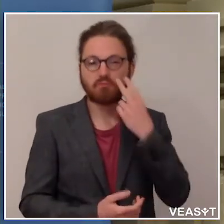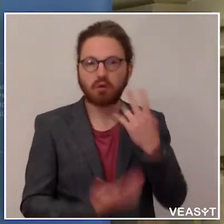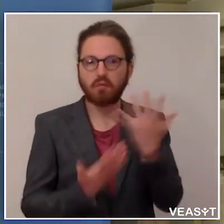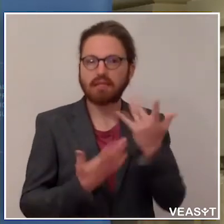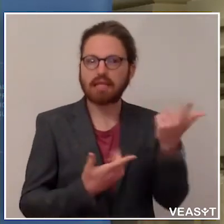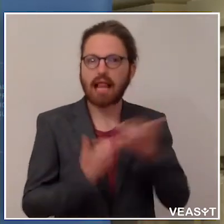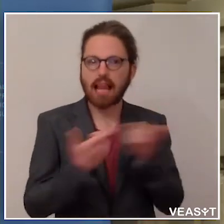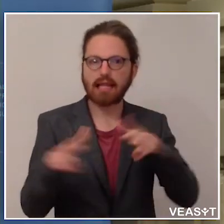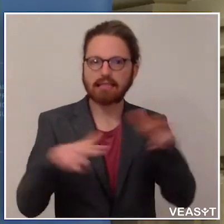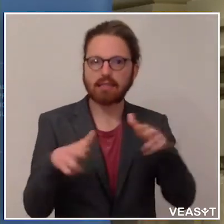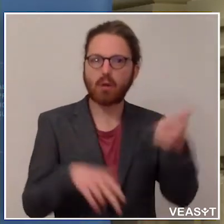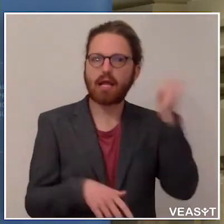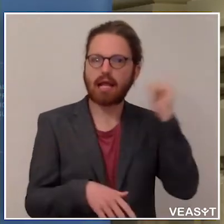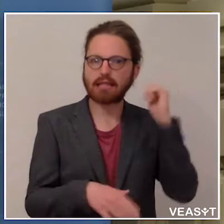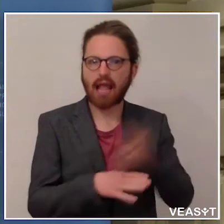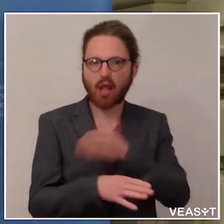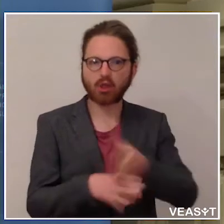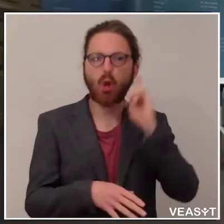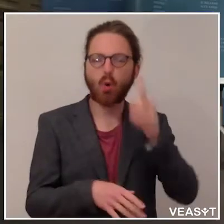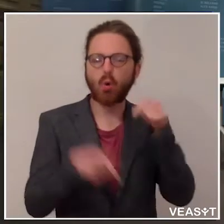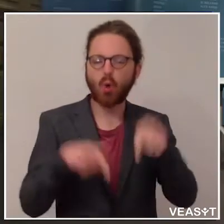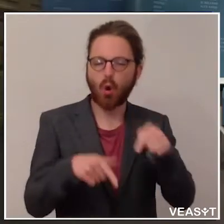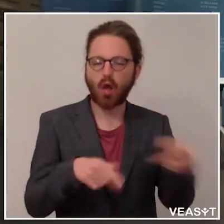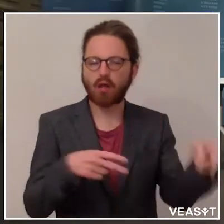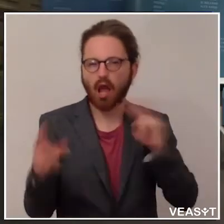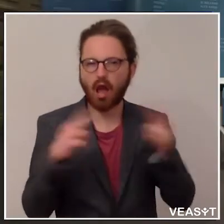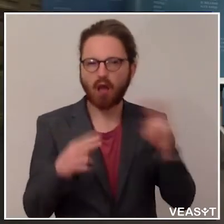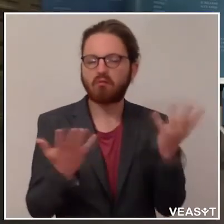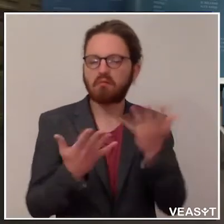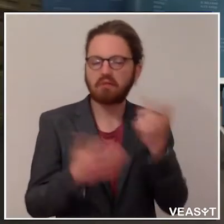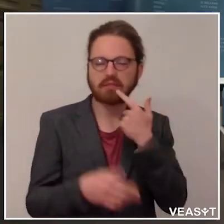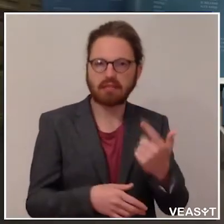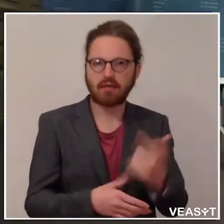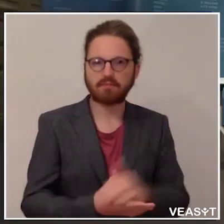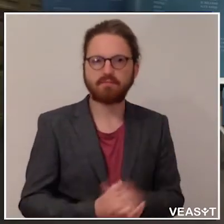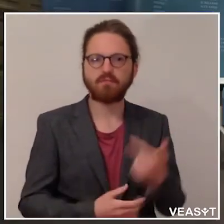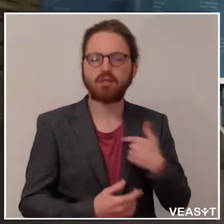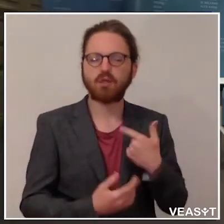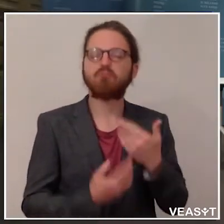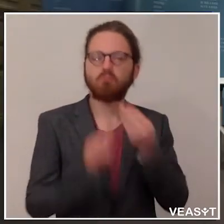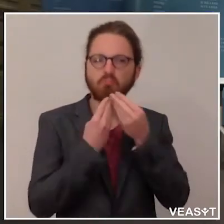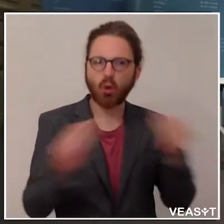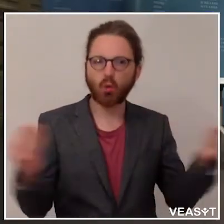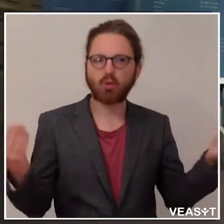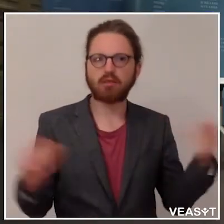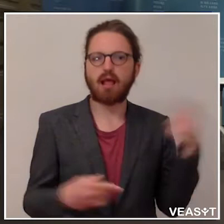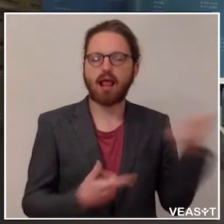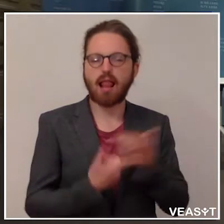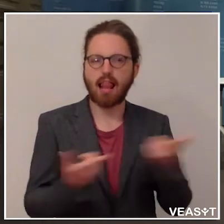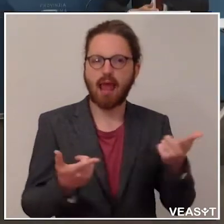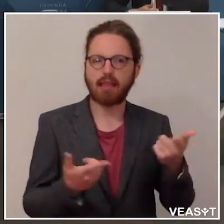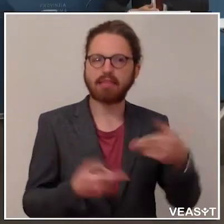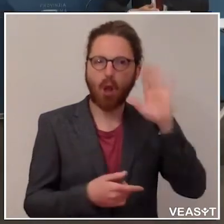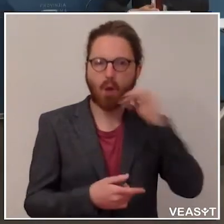Entscheidung und zu den heutigen Reaktionen zu sagen hat. Ich begrüße als Mitglieder der drei Sprachgruppen Landeshauptmann Arno